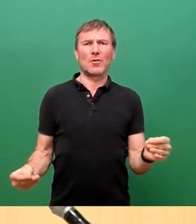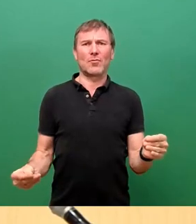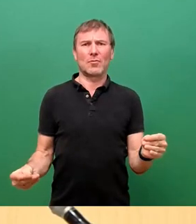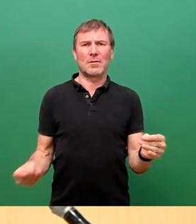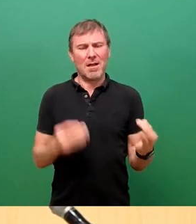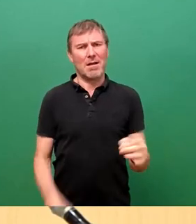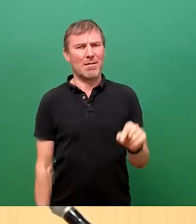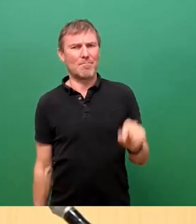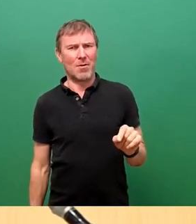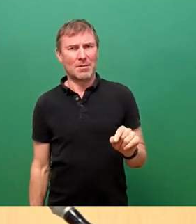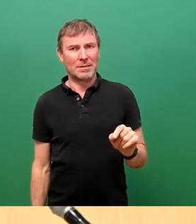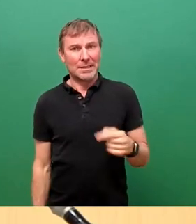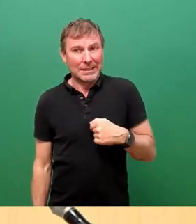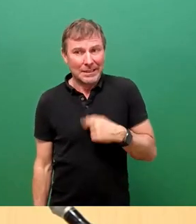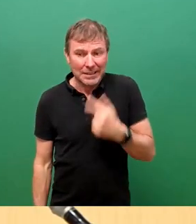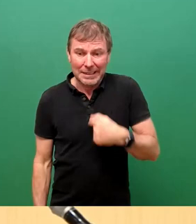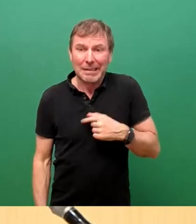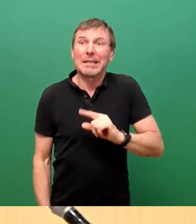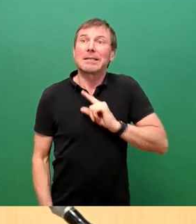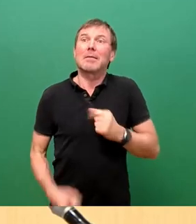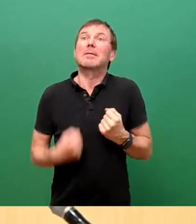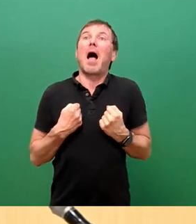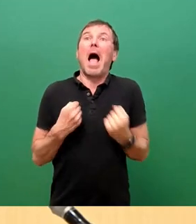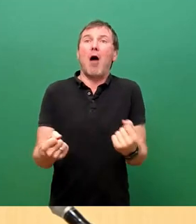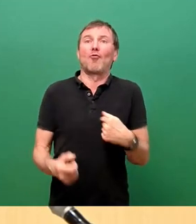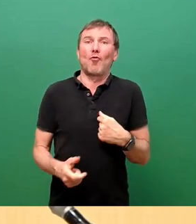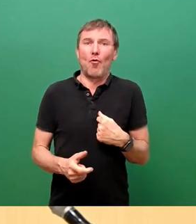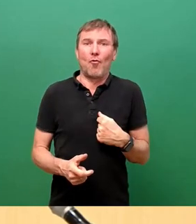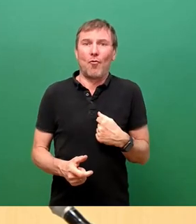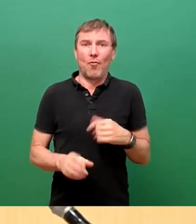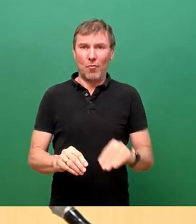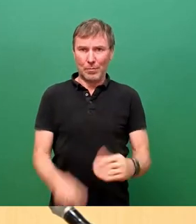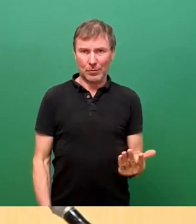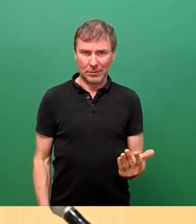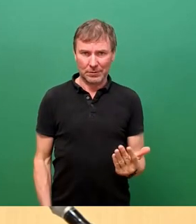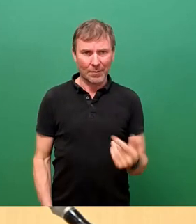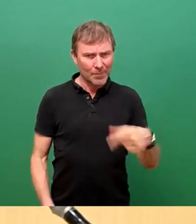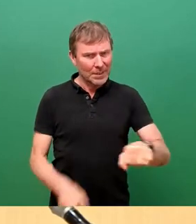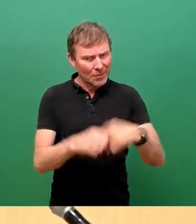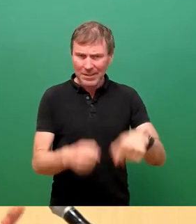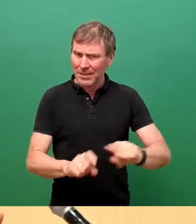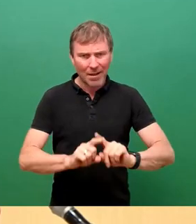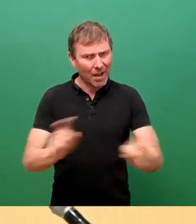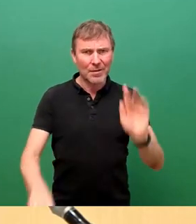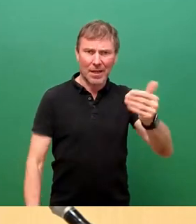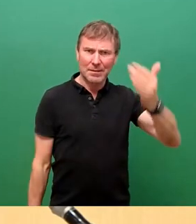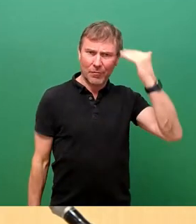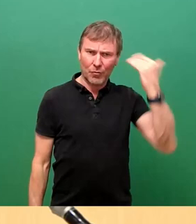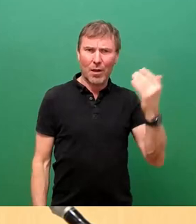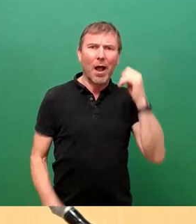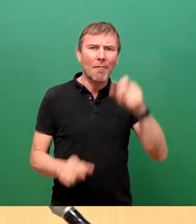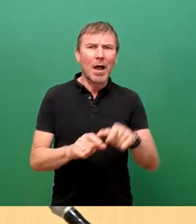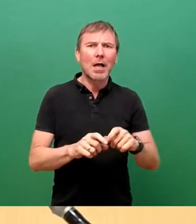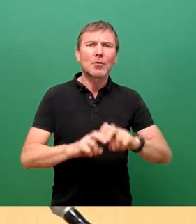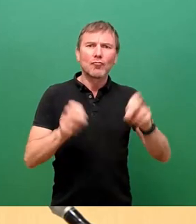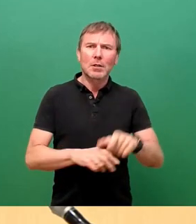Und das sage ich als Autofahrer, der mit dem Auto unterwegs ist. Denn wir haben eine andere Situation, denn das, was wir mit der Waldschösschen Brücke uns